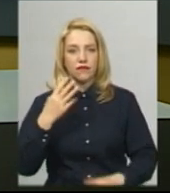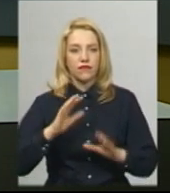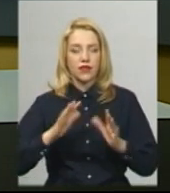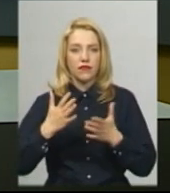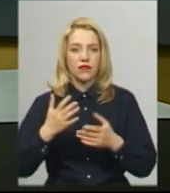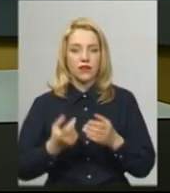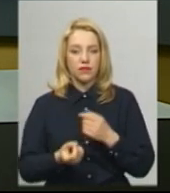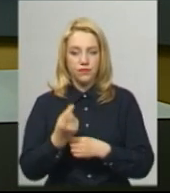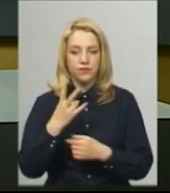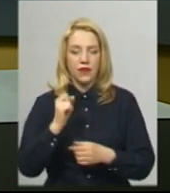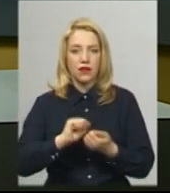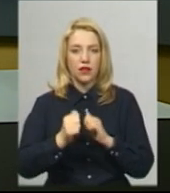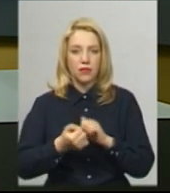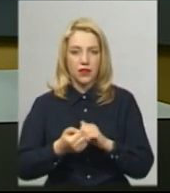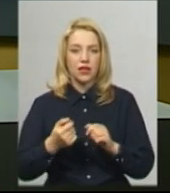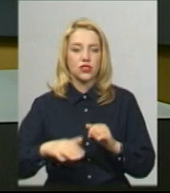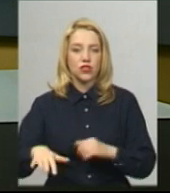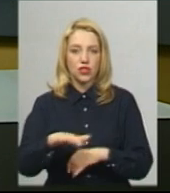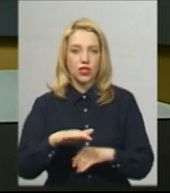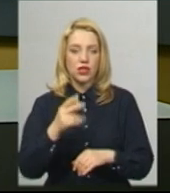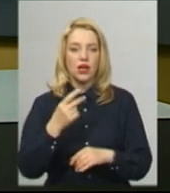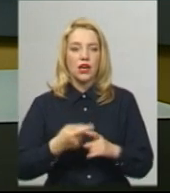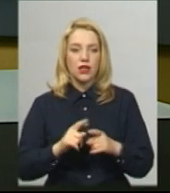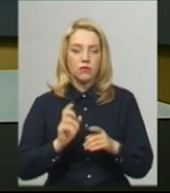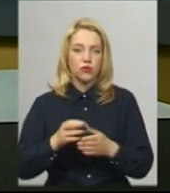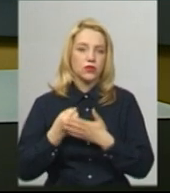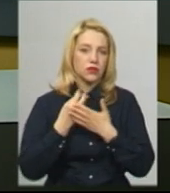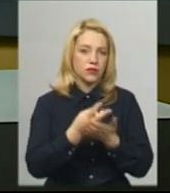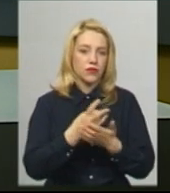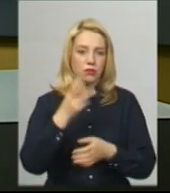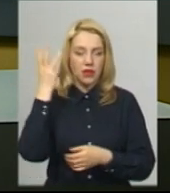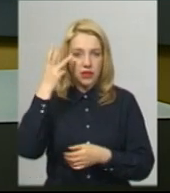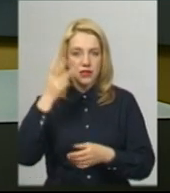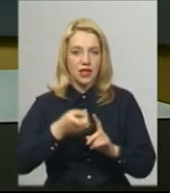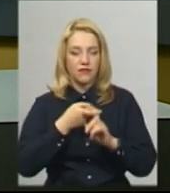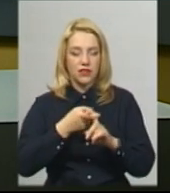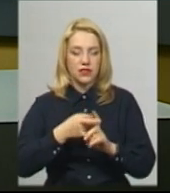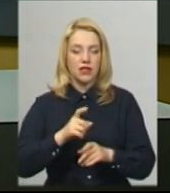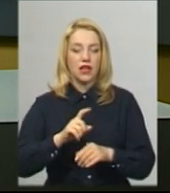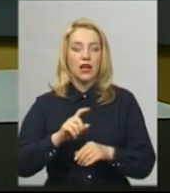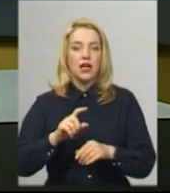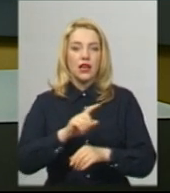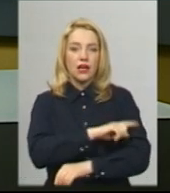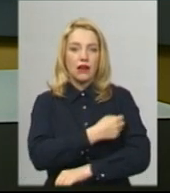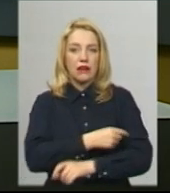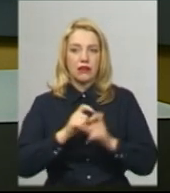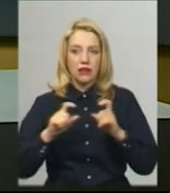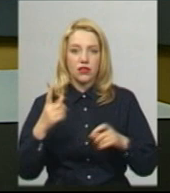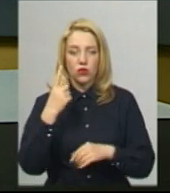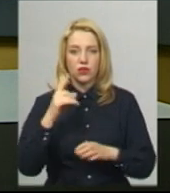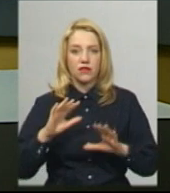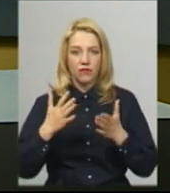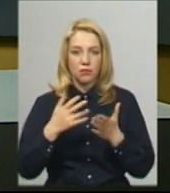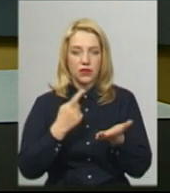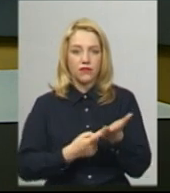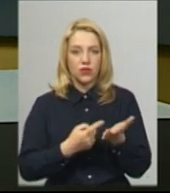'янеччині, двох пацієнтів госпіталізують до Хмельницької міської інфекційної лікарні. Ще один випадок підтверджено у семирічного хлопчика